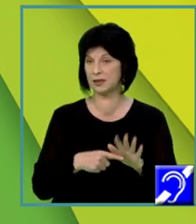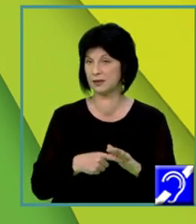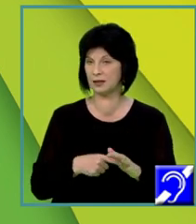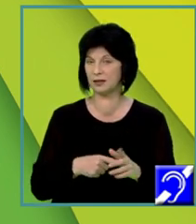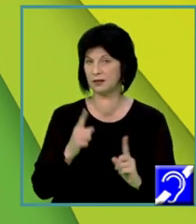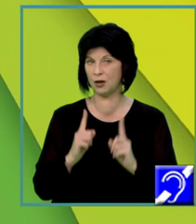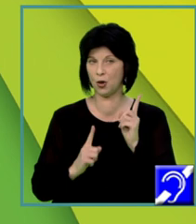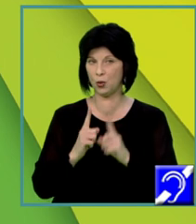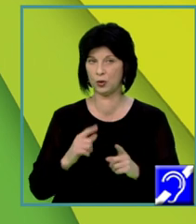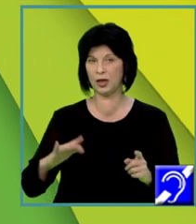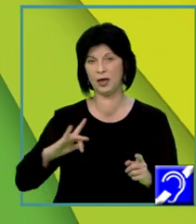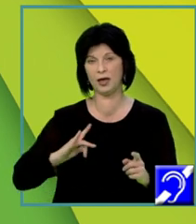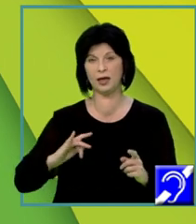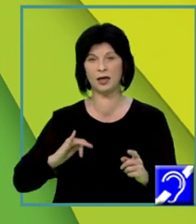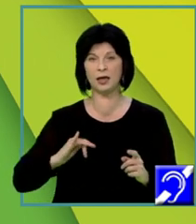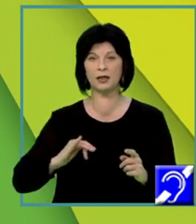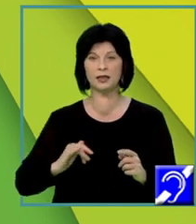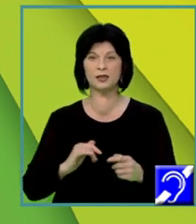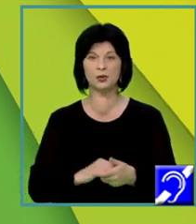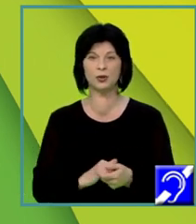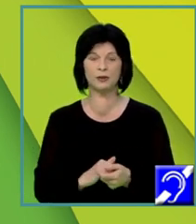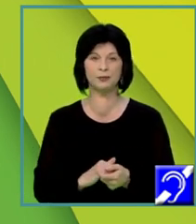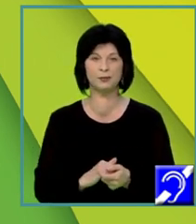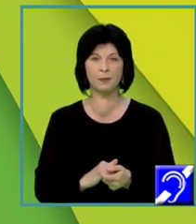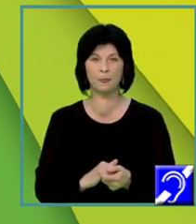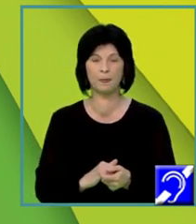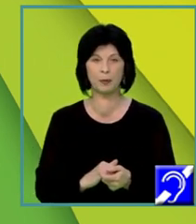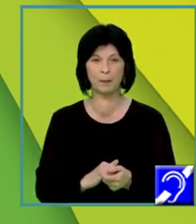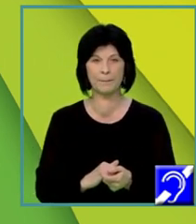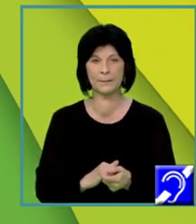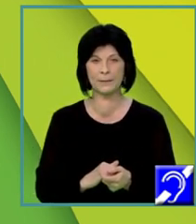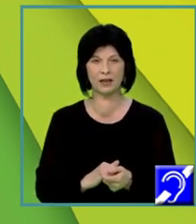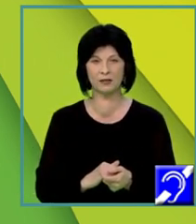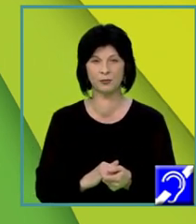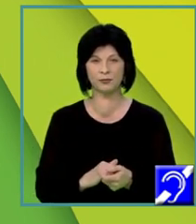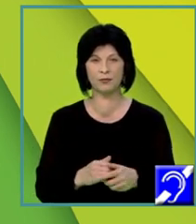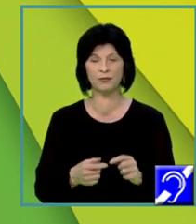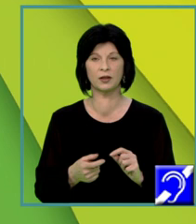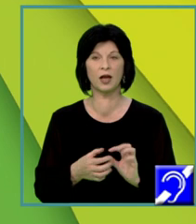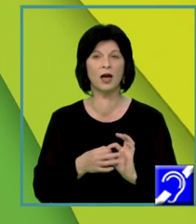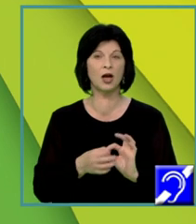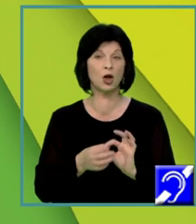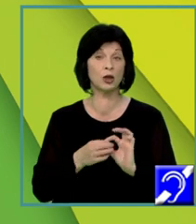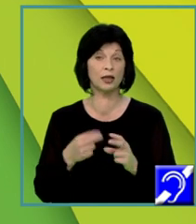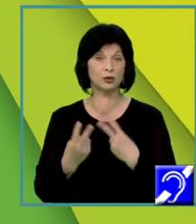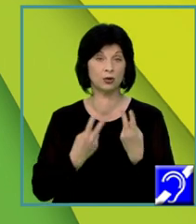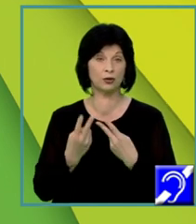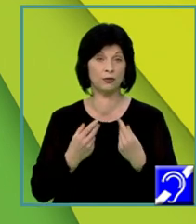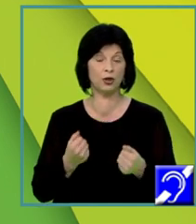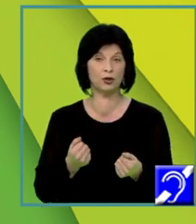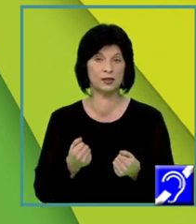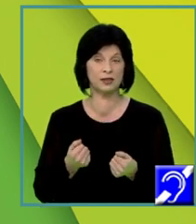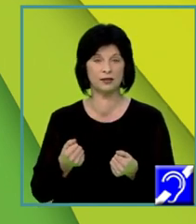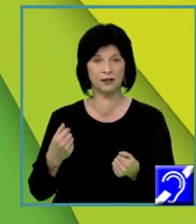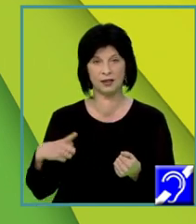iminente și totuși surmontabile, altele sunt majore, uneori chiar fatale. Conectorul pe care îl folosiți aici este,